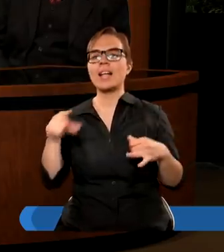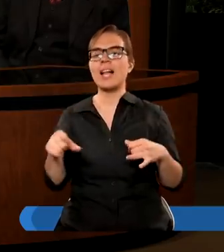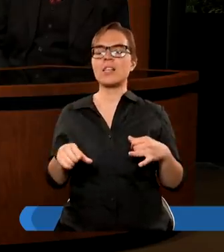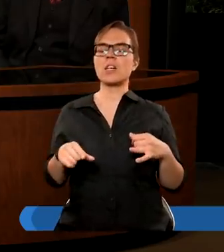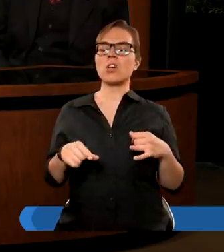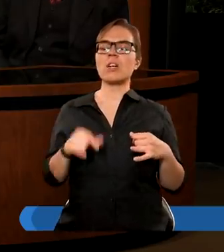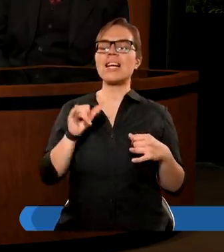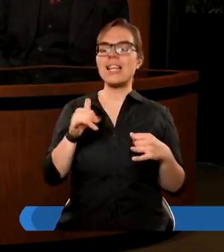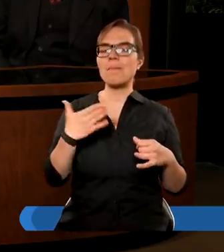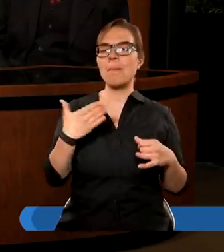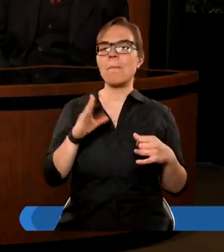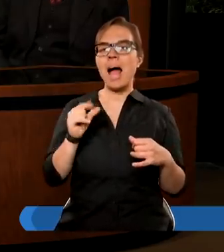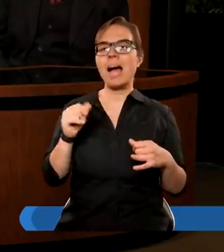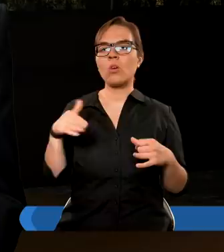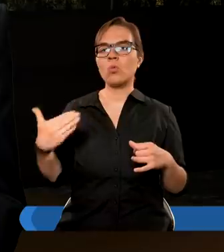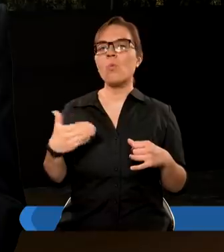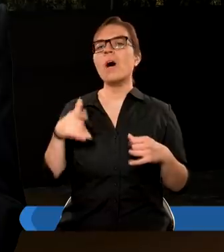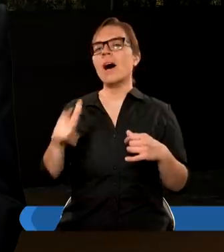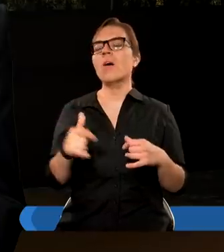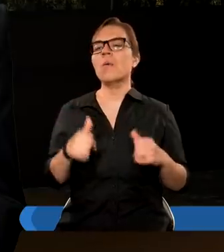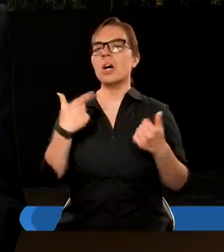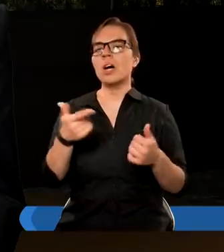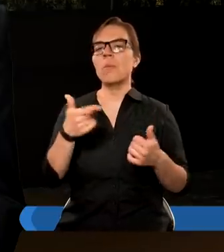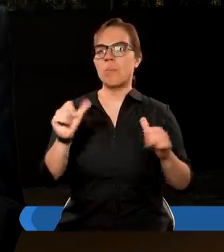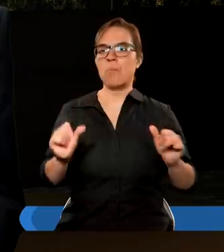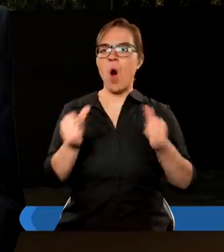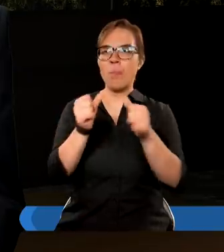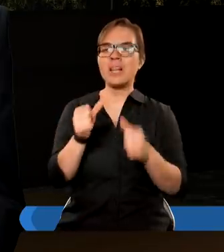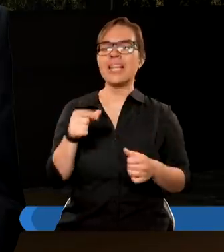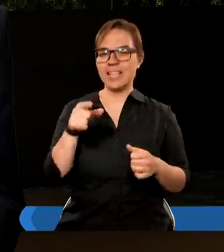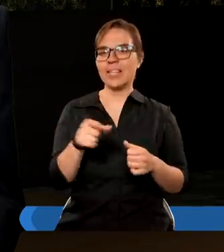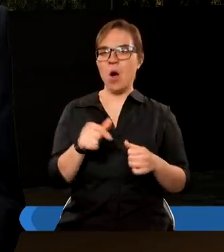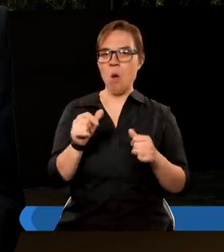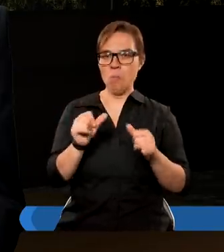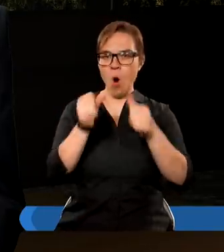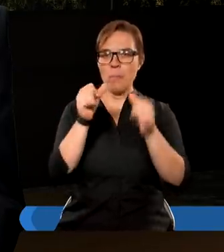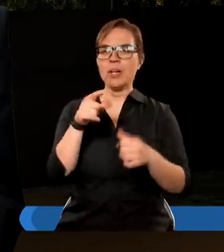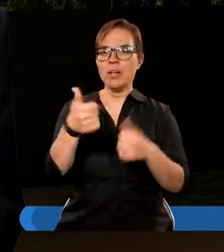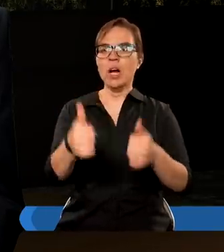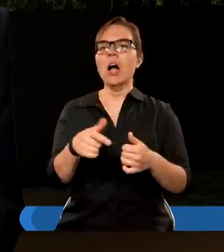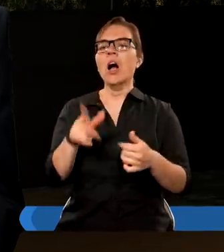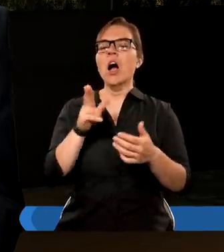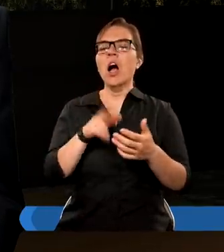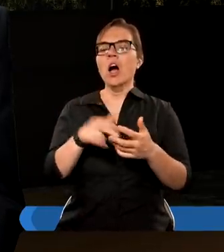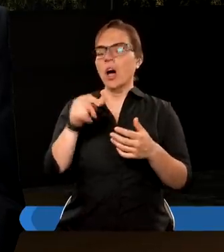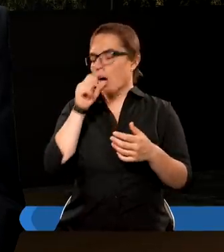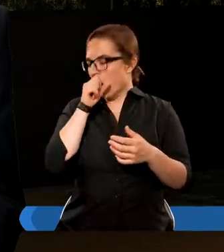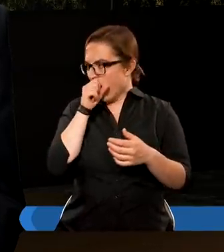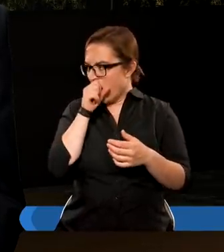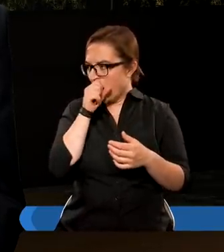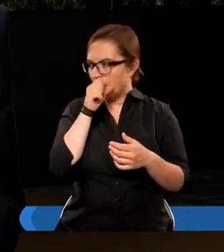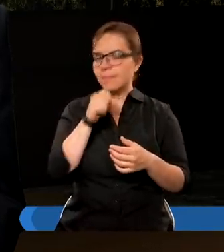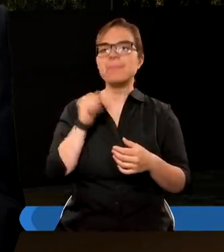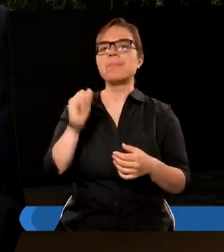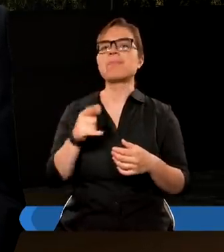imperium postawił pomnik, swój pomnik, jego wyobrażający człowieka